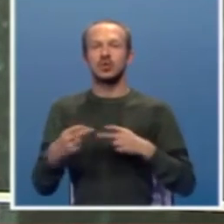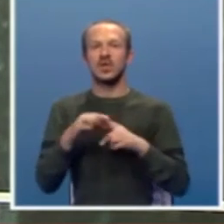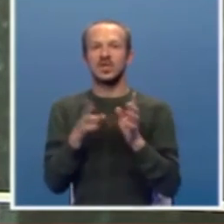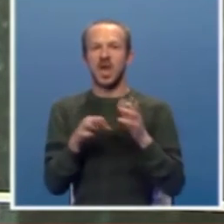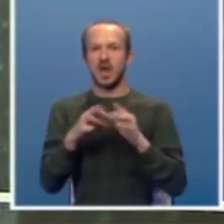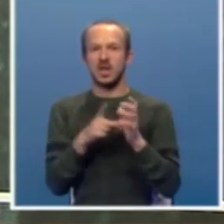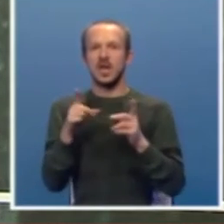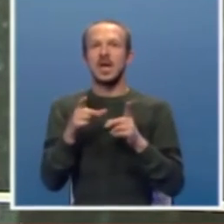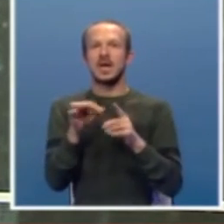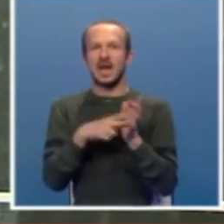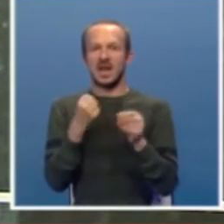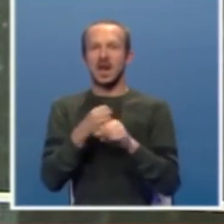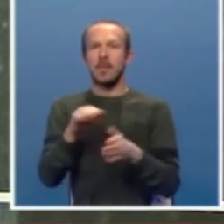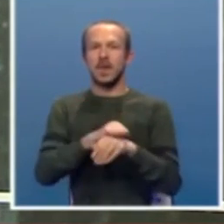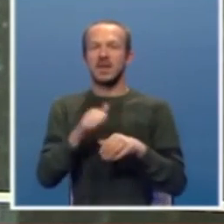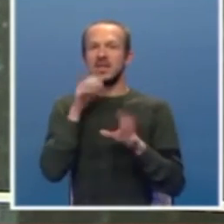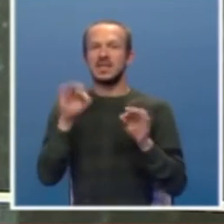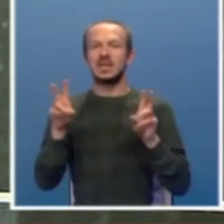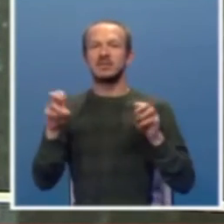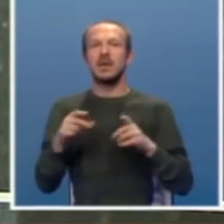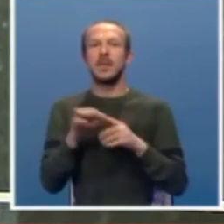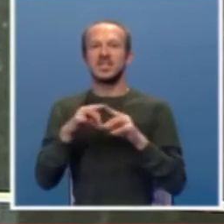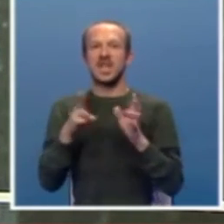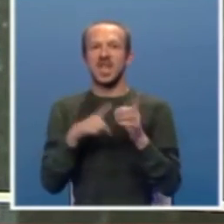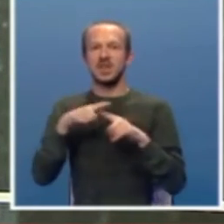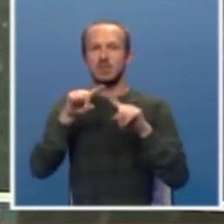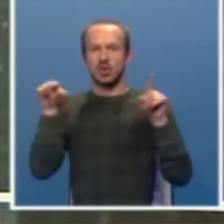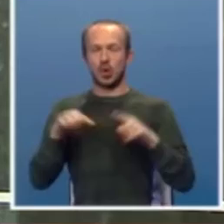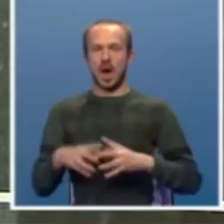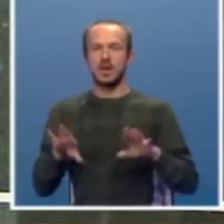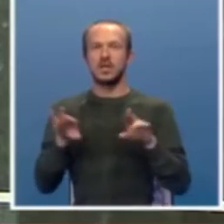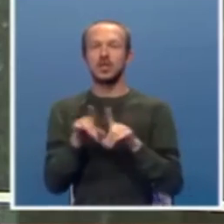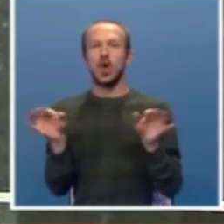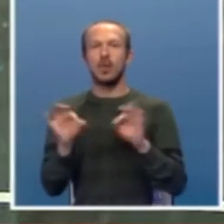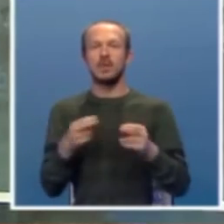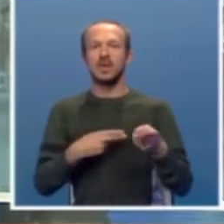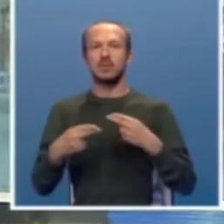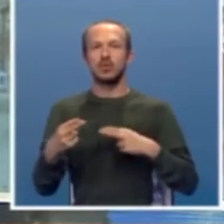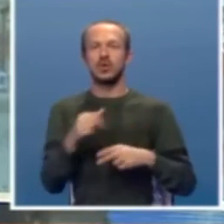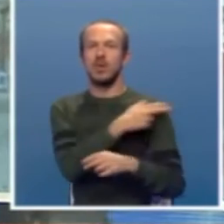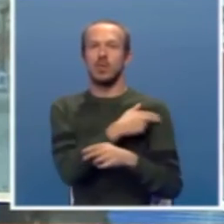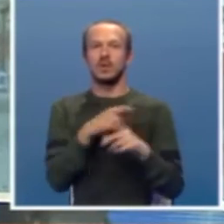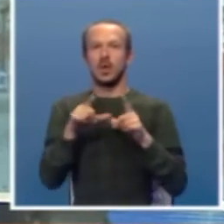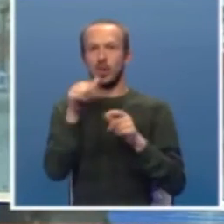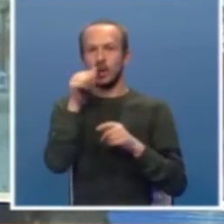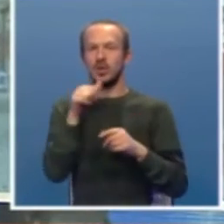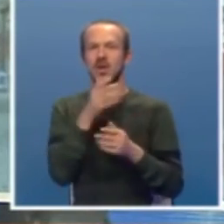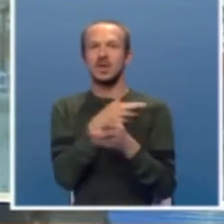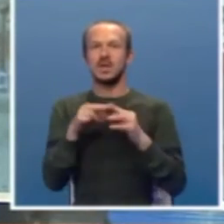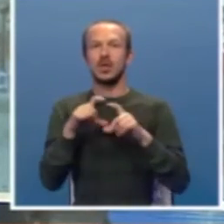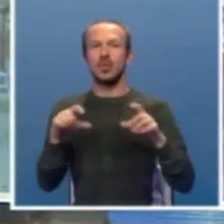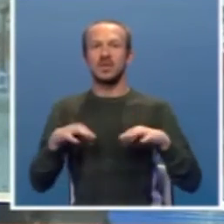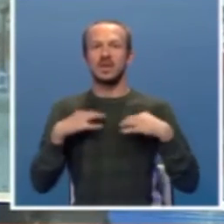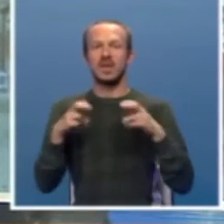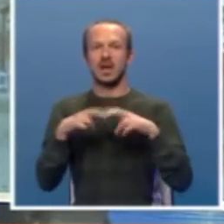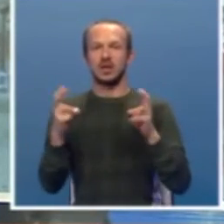je digitalni rengen aparat i deset takozvanih pacijent monitora. Slična oprema isporučena je bolnici u Prijedoru i za domove